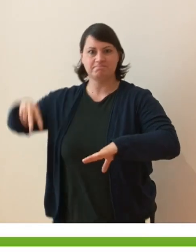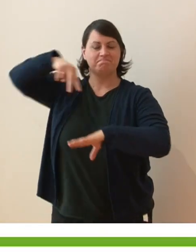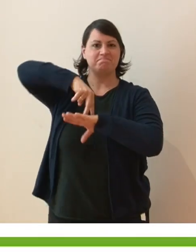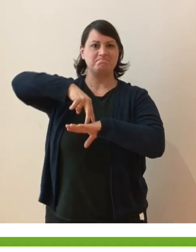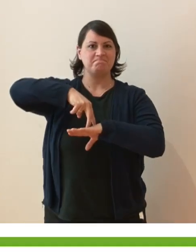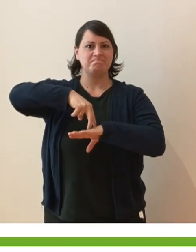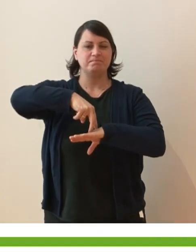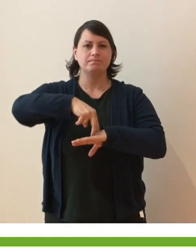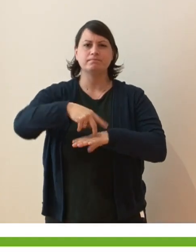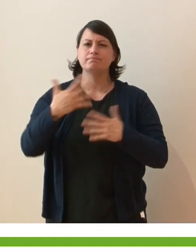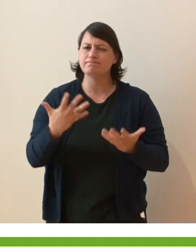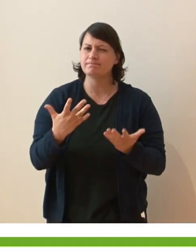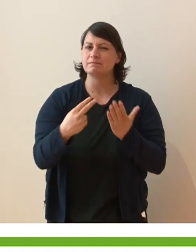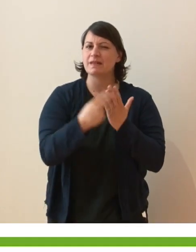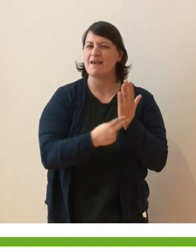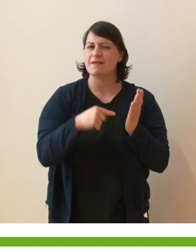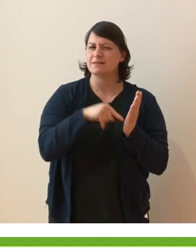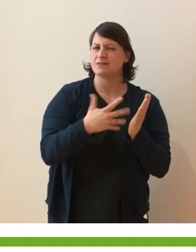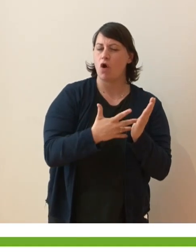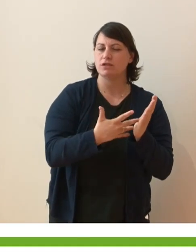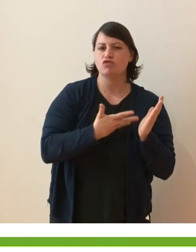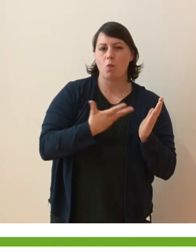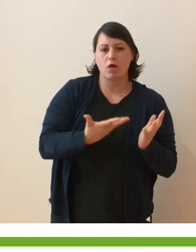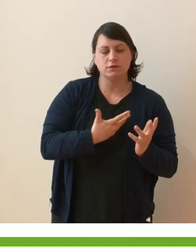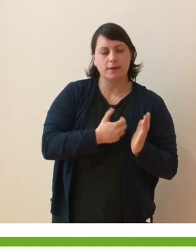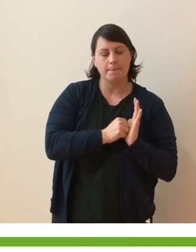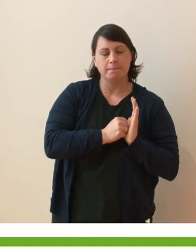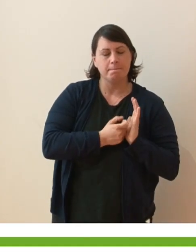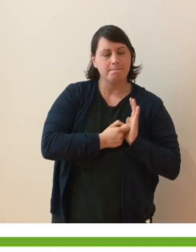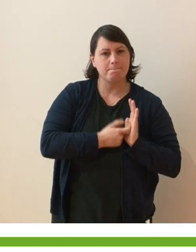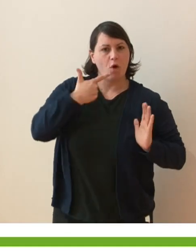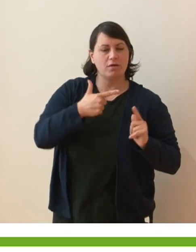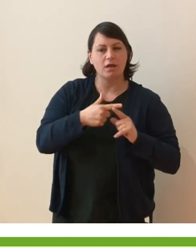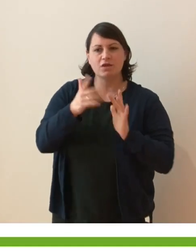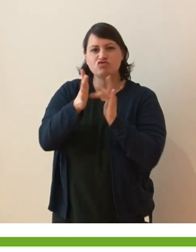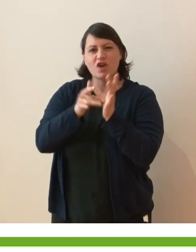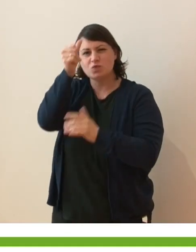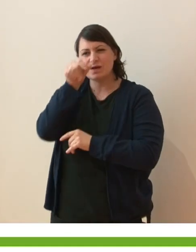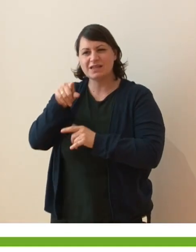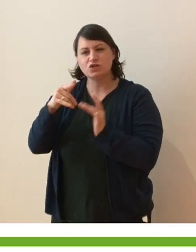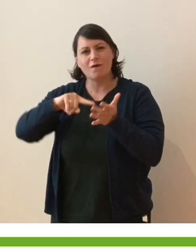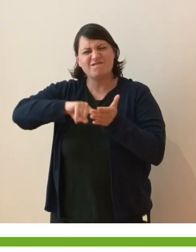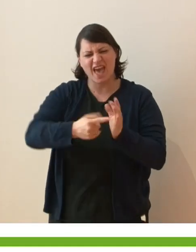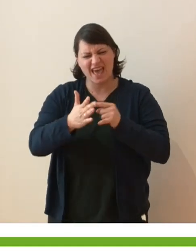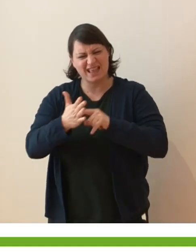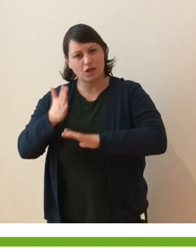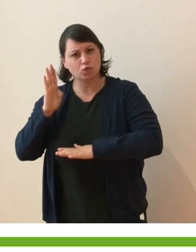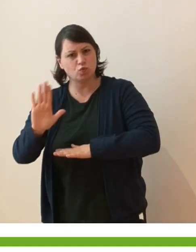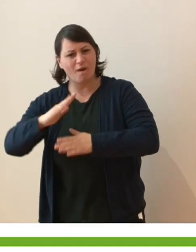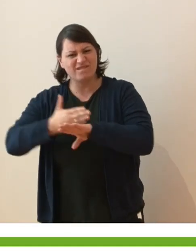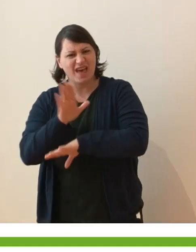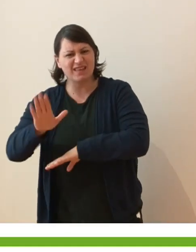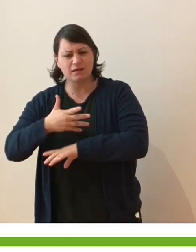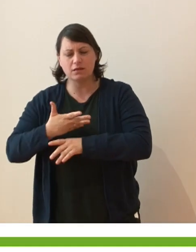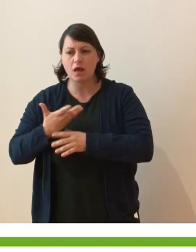scritture, che pulsa dentro le ferite del risorto che rimangono per sempre, dentro questo sfregio di disabilità